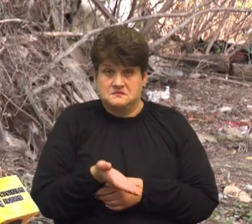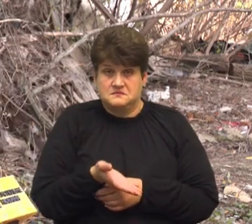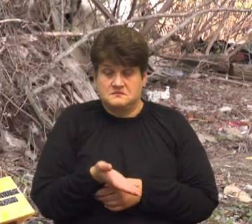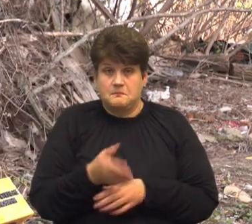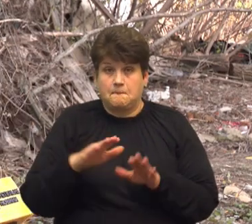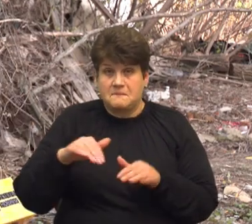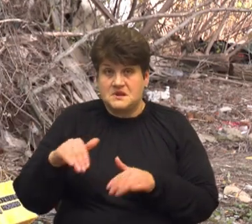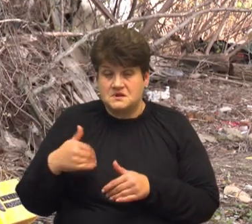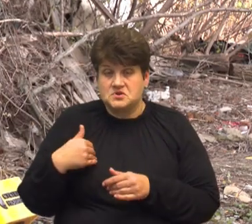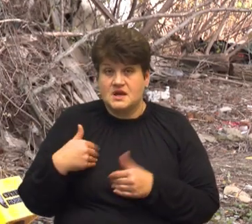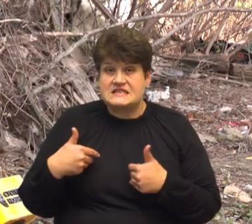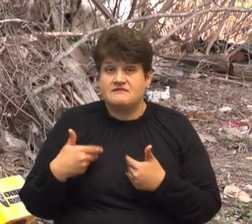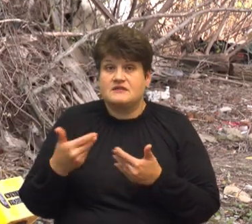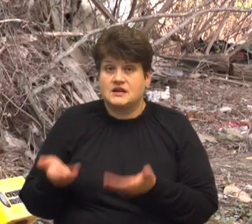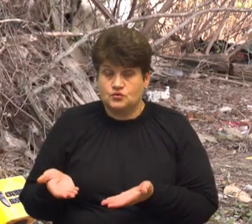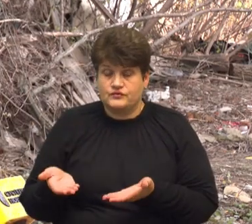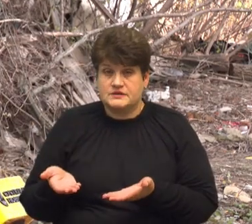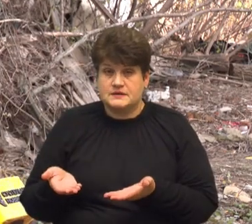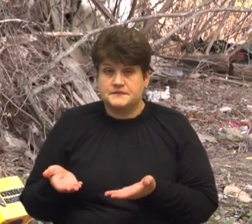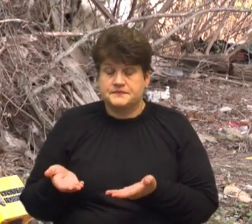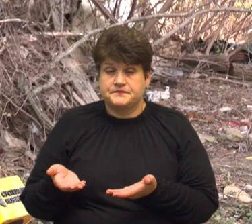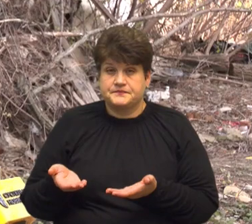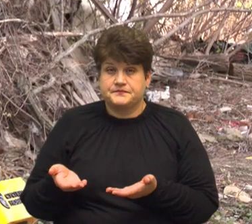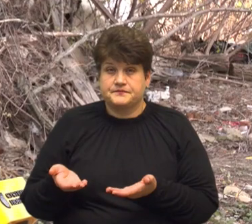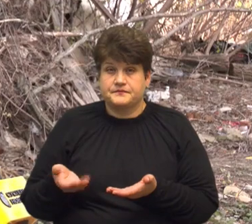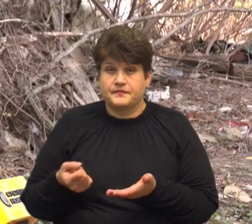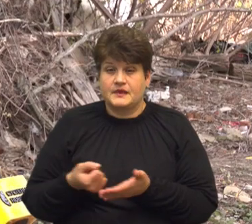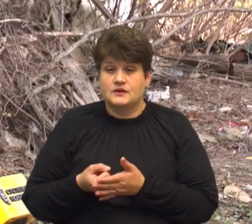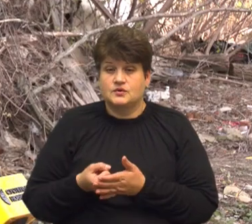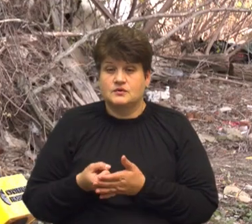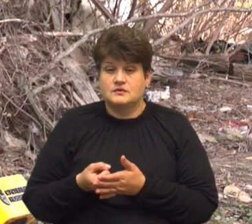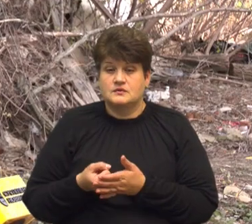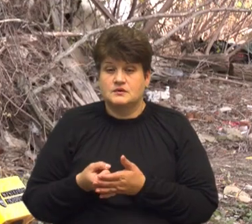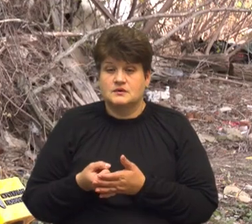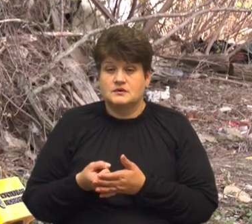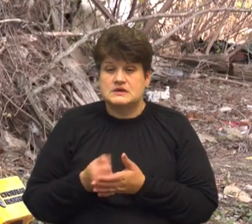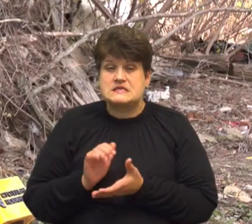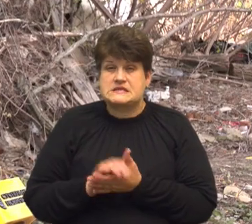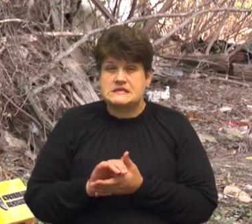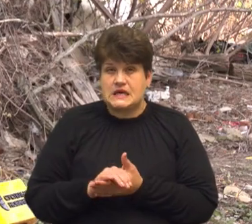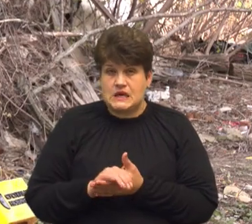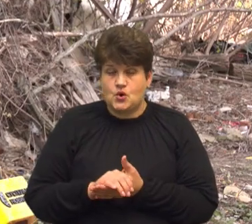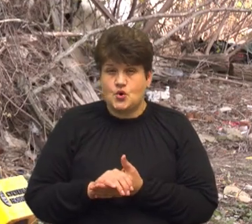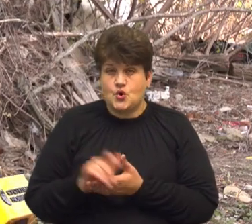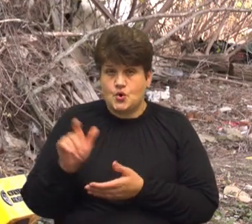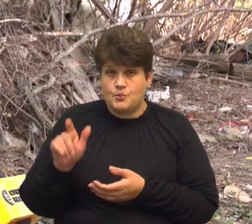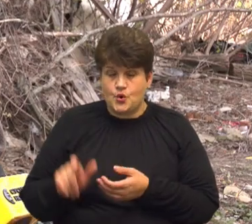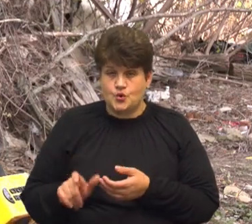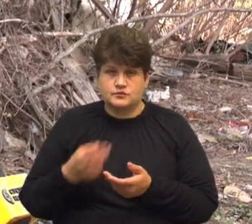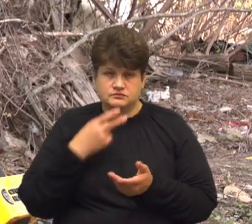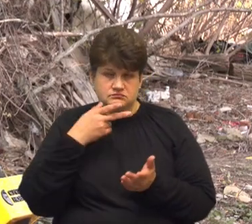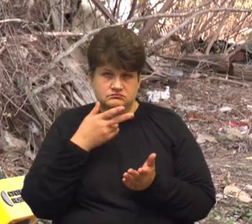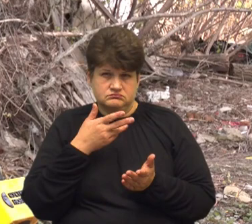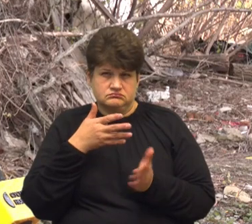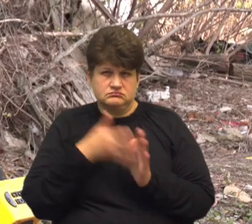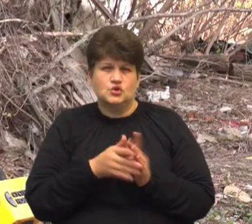Пізніше я звернувся до знайомого, щоб він оприділив, що то